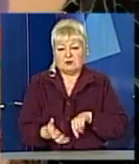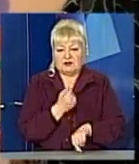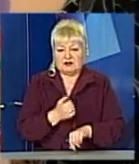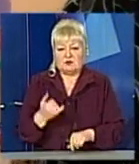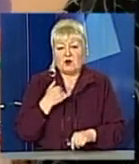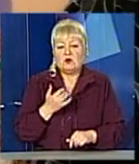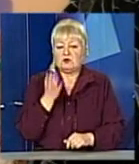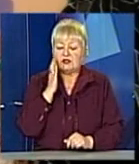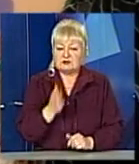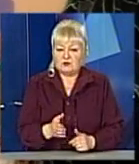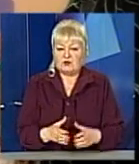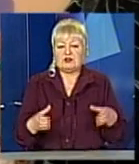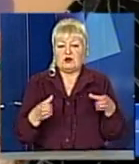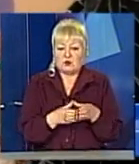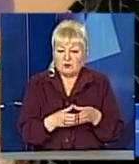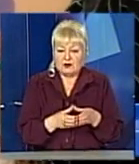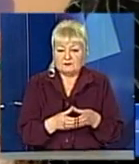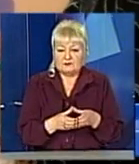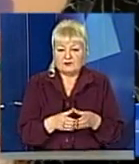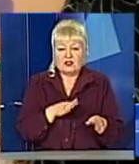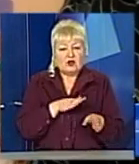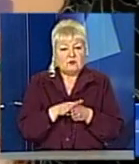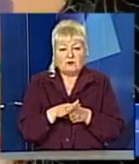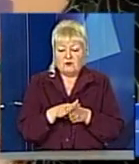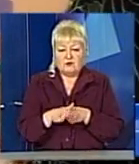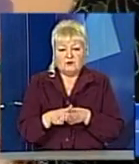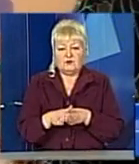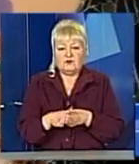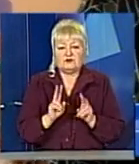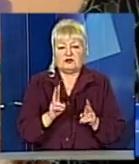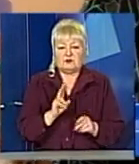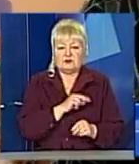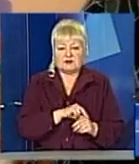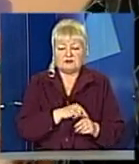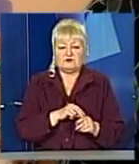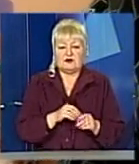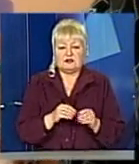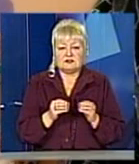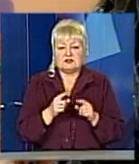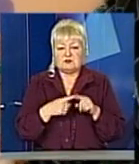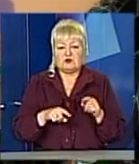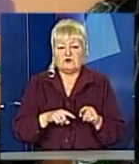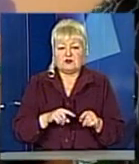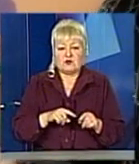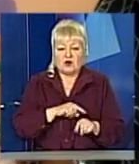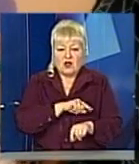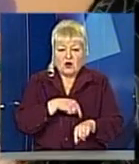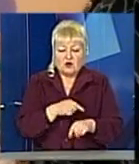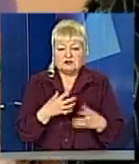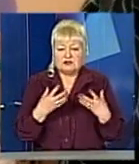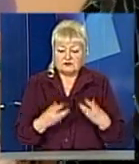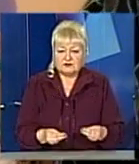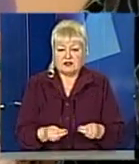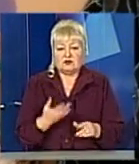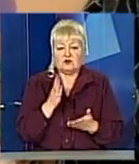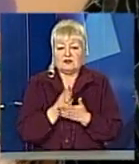В нас буде група повноцінна, яка працює десь з половиною годин денно. Є в нас оте приміщення, це